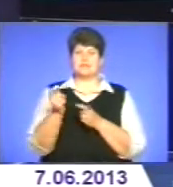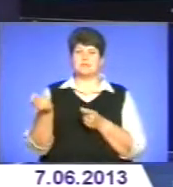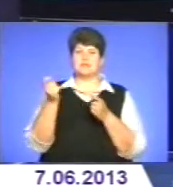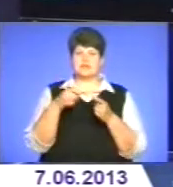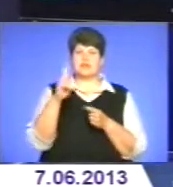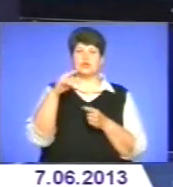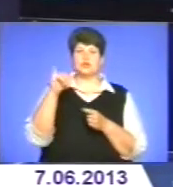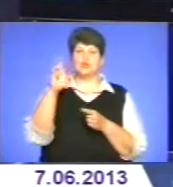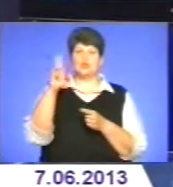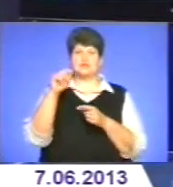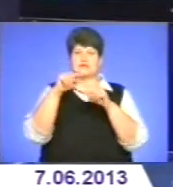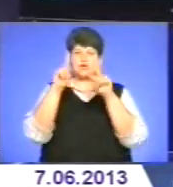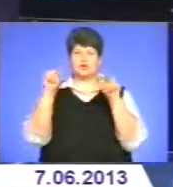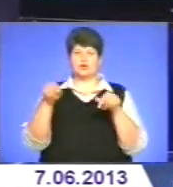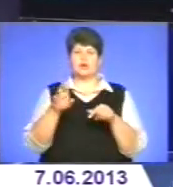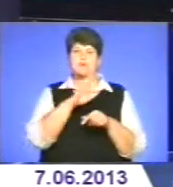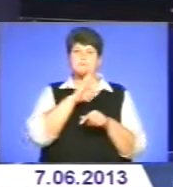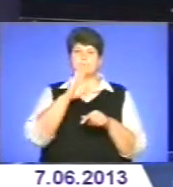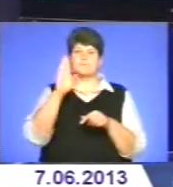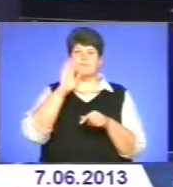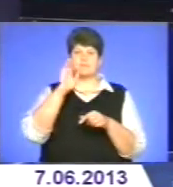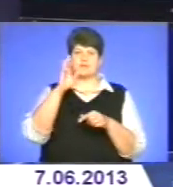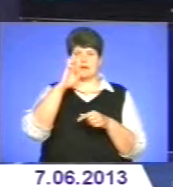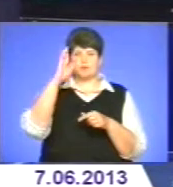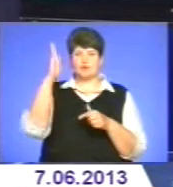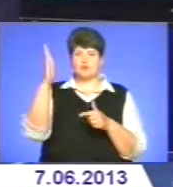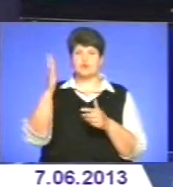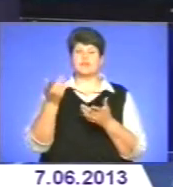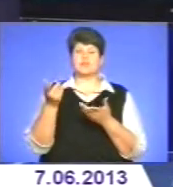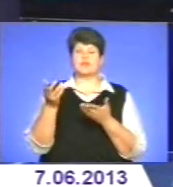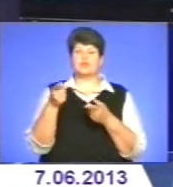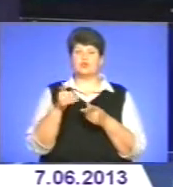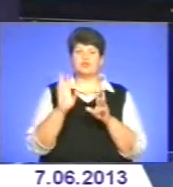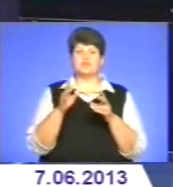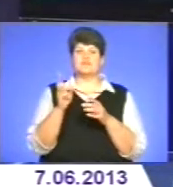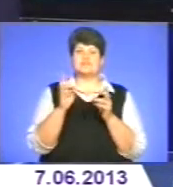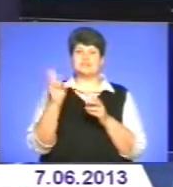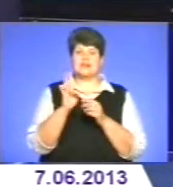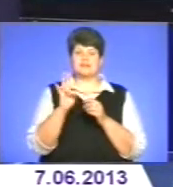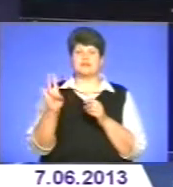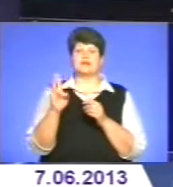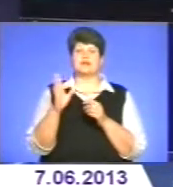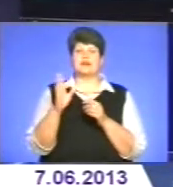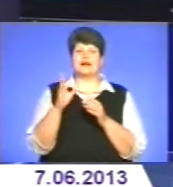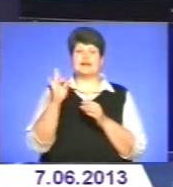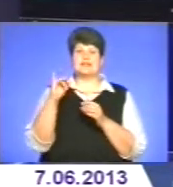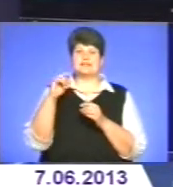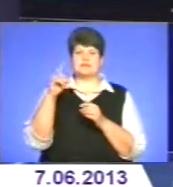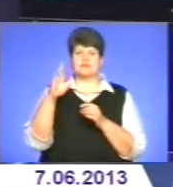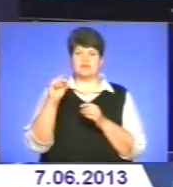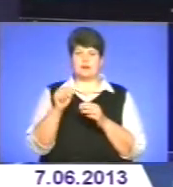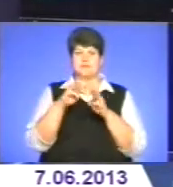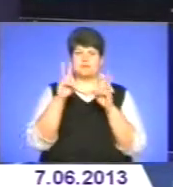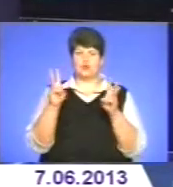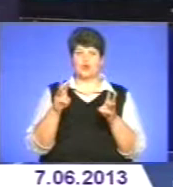Дубинської Божої Матрії. Зустріч щодо творного образа відбудеться у церкві Різдва при Святої Богородиці, що на вулиці Клима-Савори